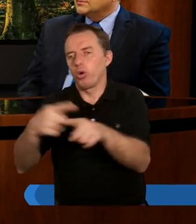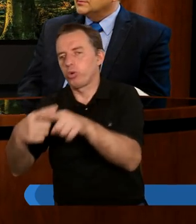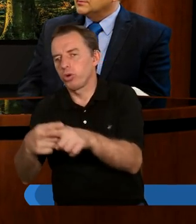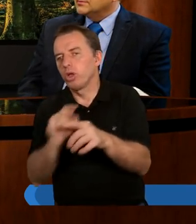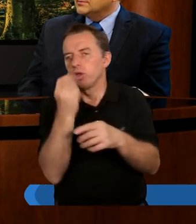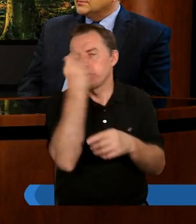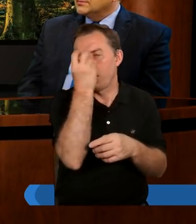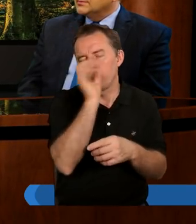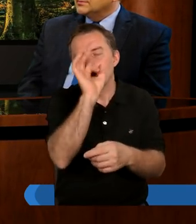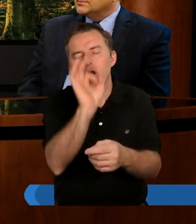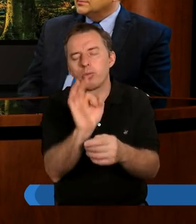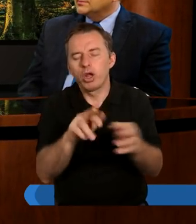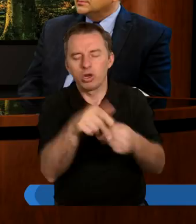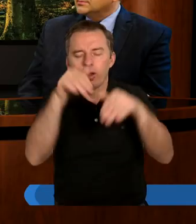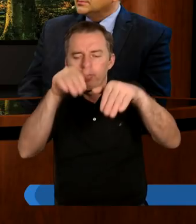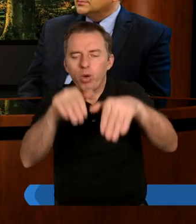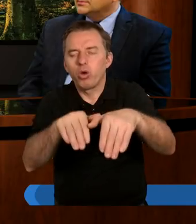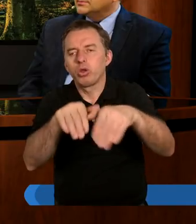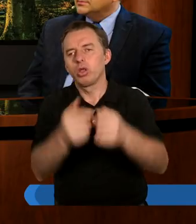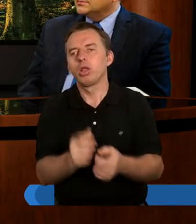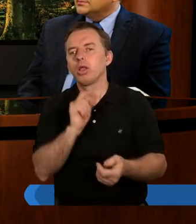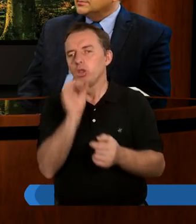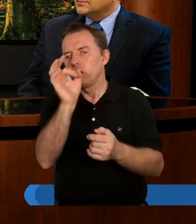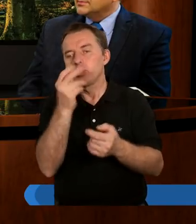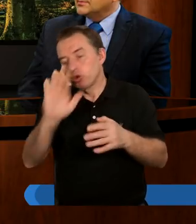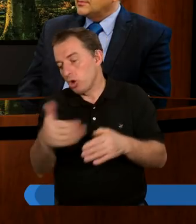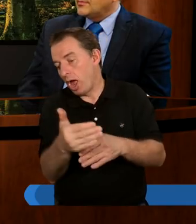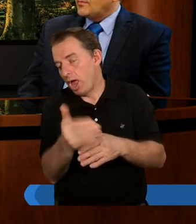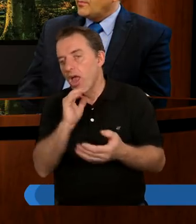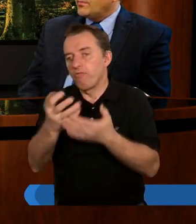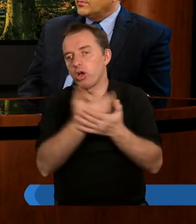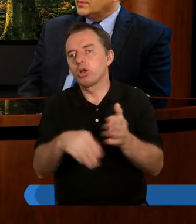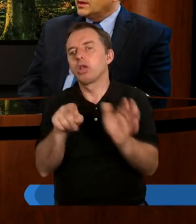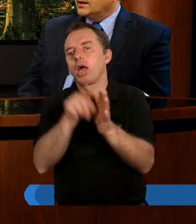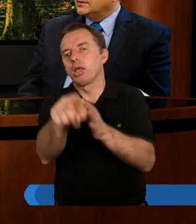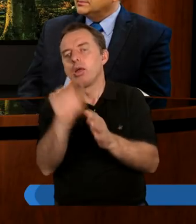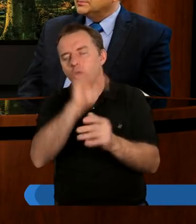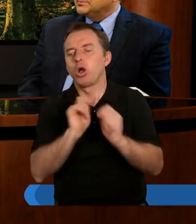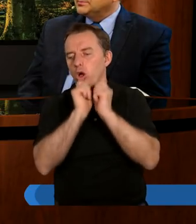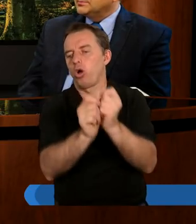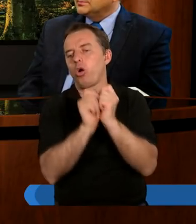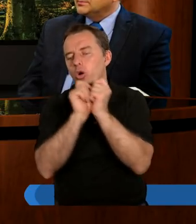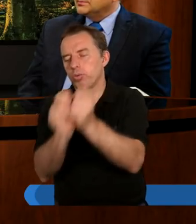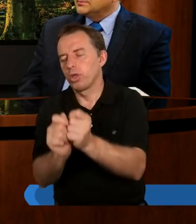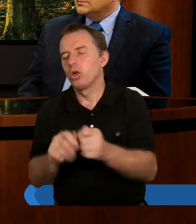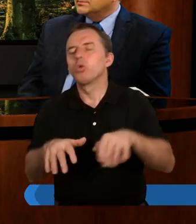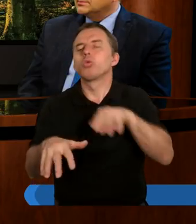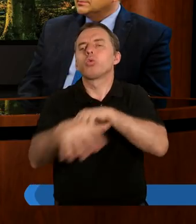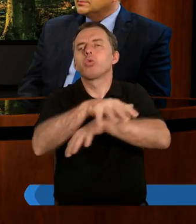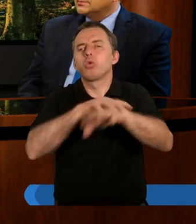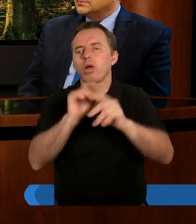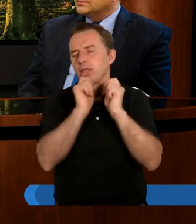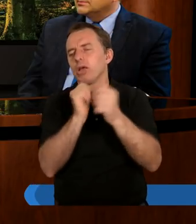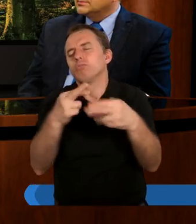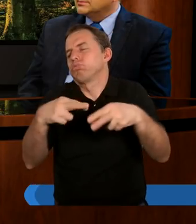I to jest ciekawe, że nawet dobre rzeczy można tak źle wykorzystać. Dlaczego? Bóg obdarzył ten zbór wieloma duchowymi